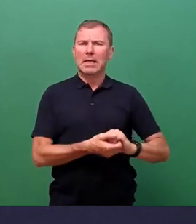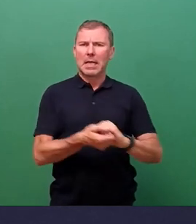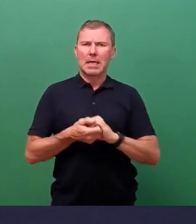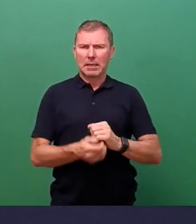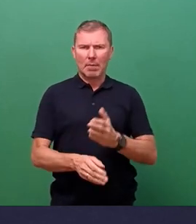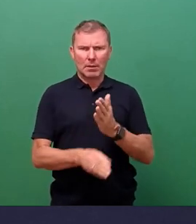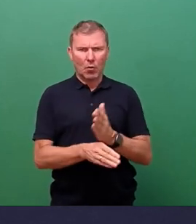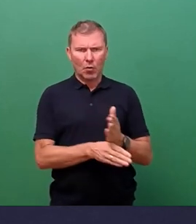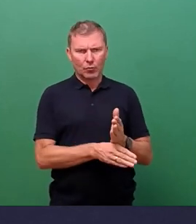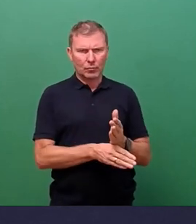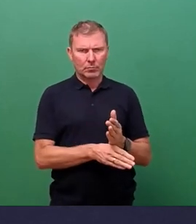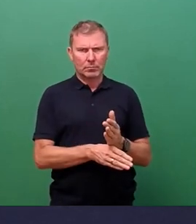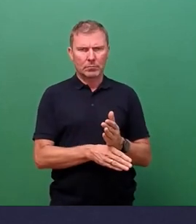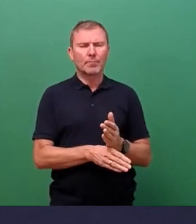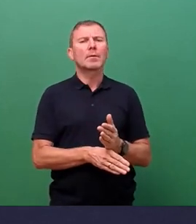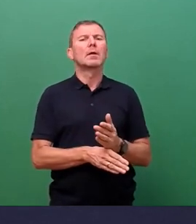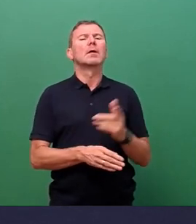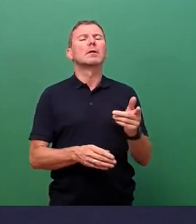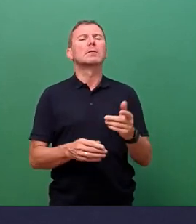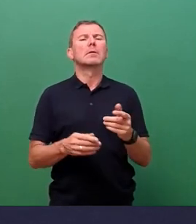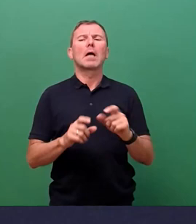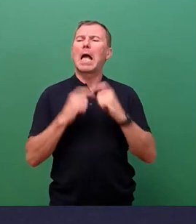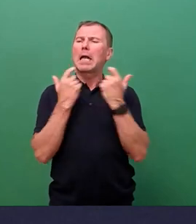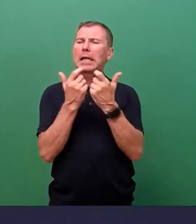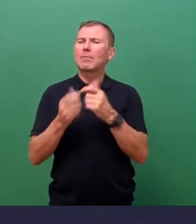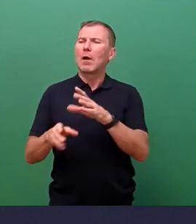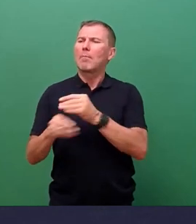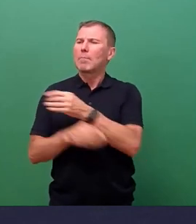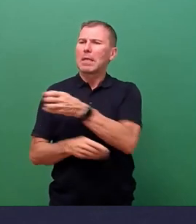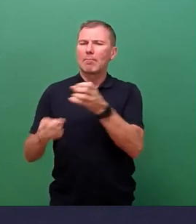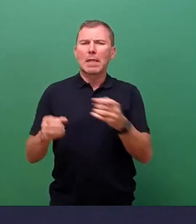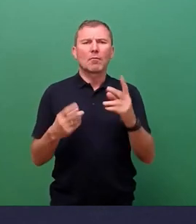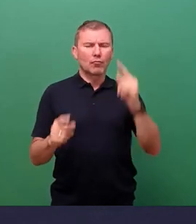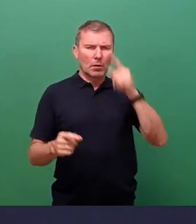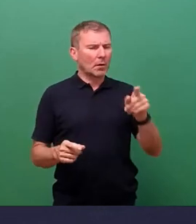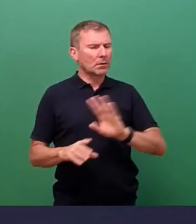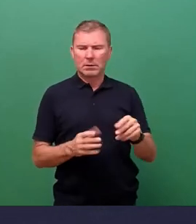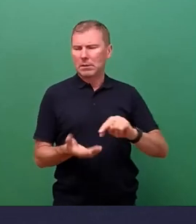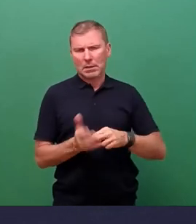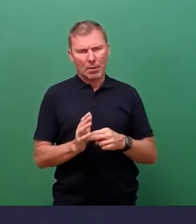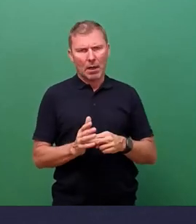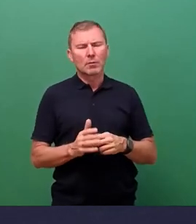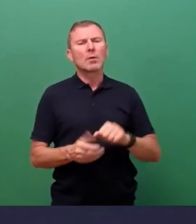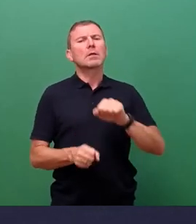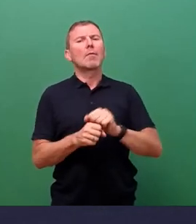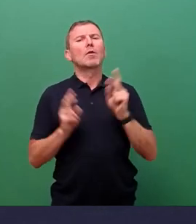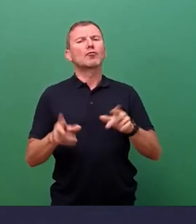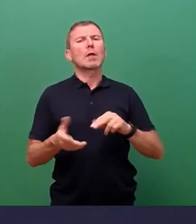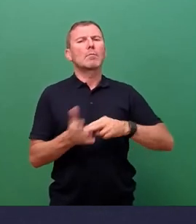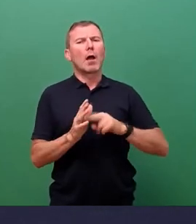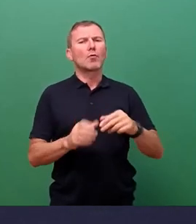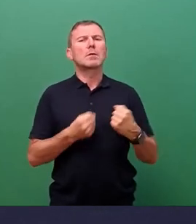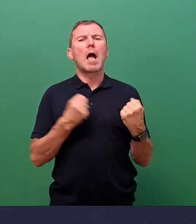der Gremien ist deshalb nicht vorgesehen. Und das Amt für Stadtplanung und Mobilität untersucht derzeit die Eignung